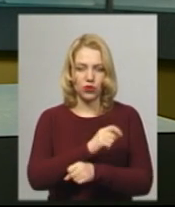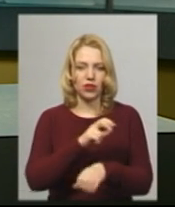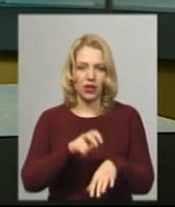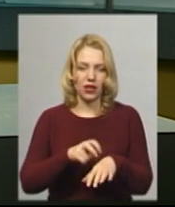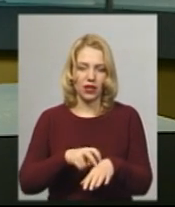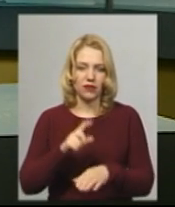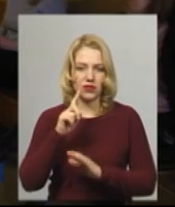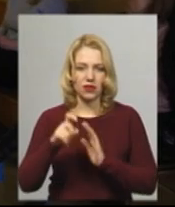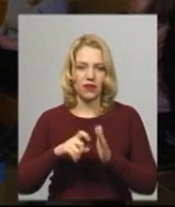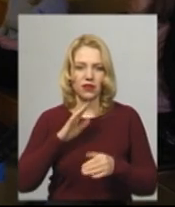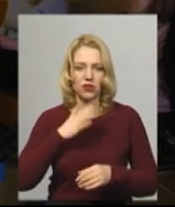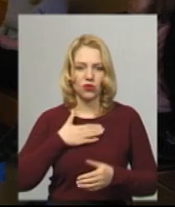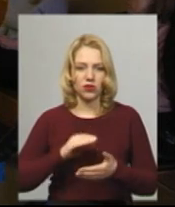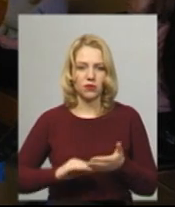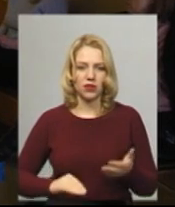Леся Боровець.